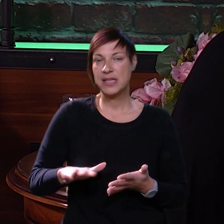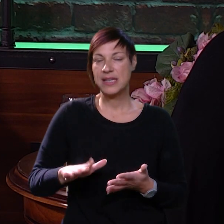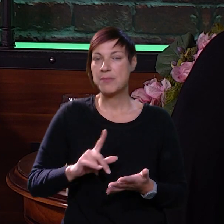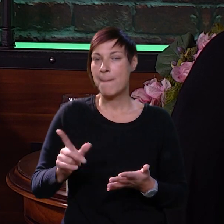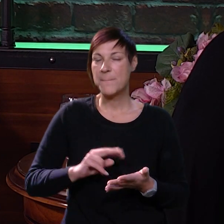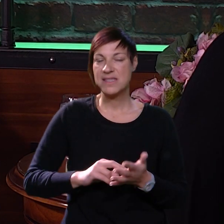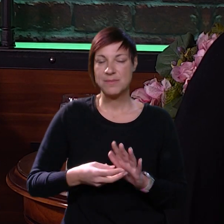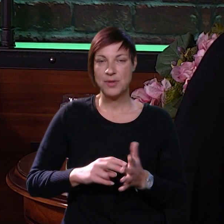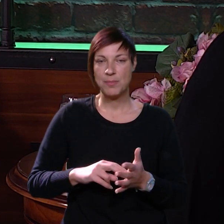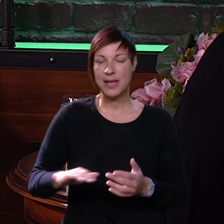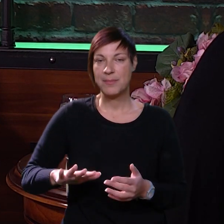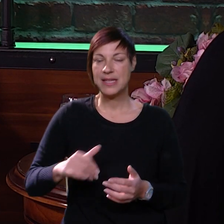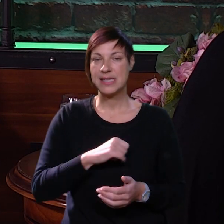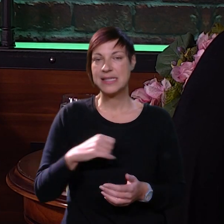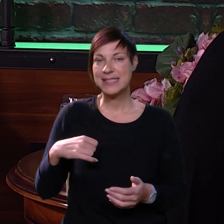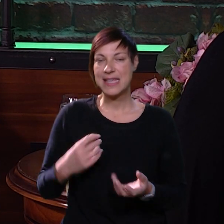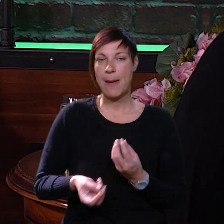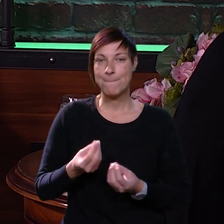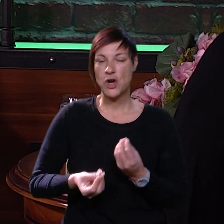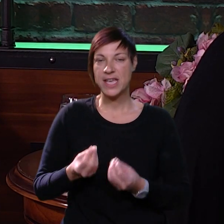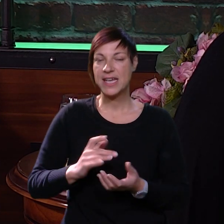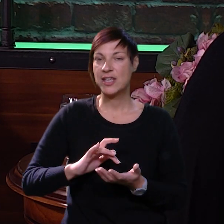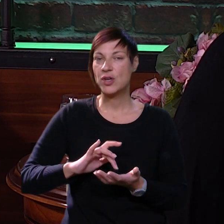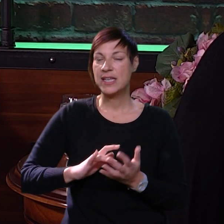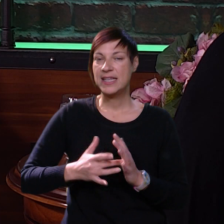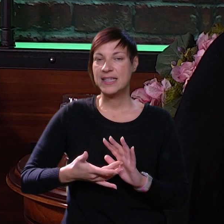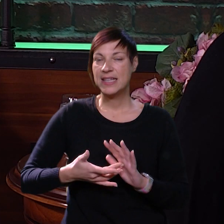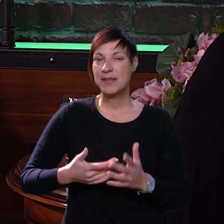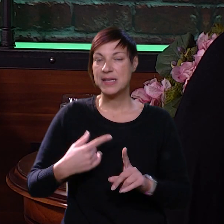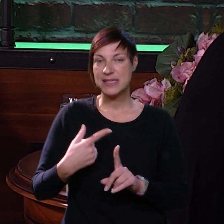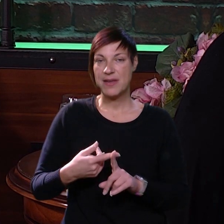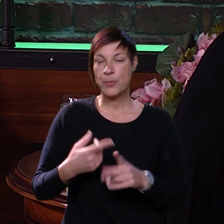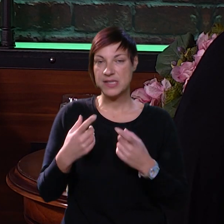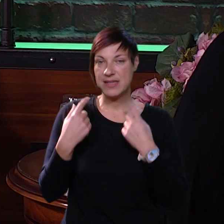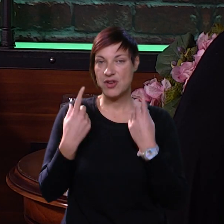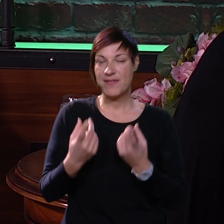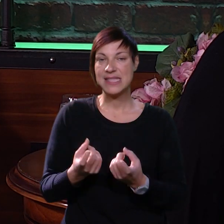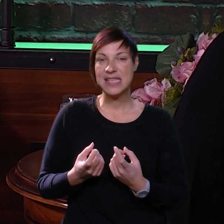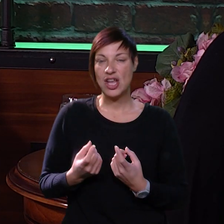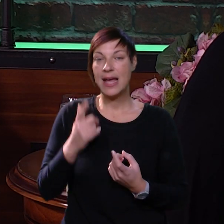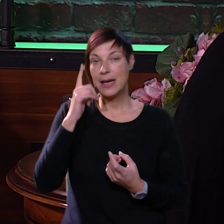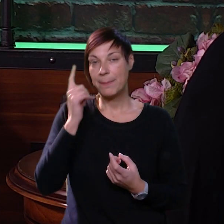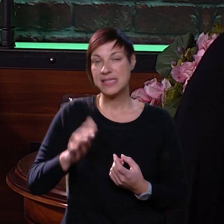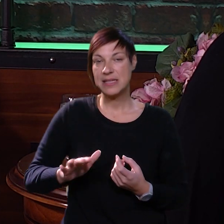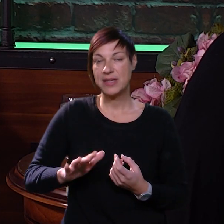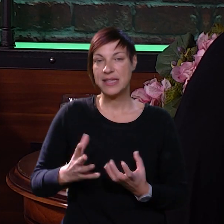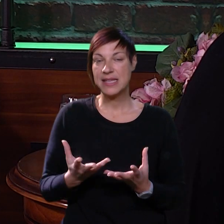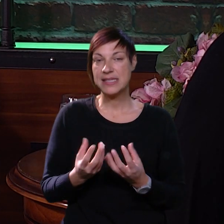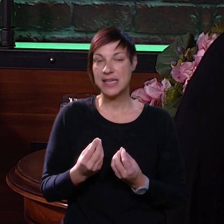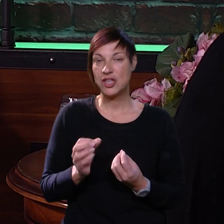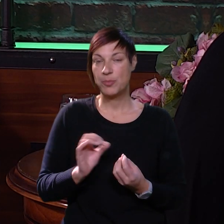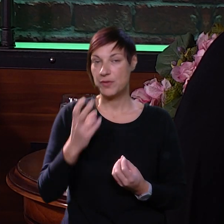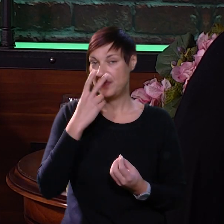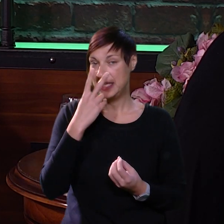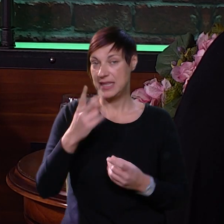bezbrižno, da djeca se samo igraju, da im je sve nekako pozitivno i veselo, ali mislim da djeca jako